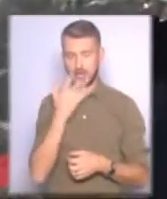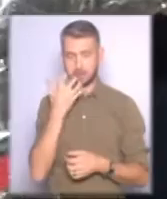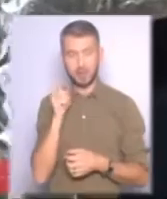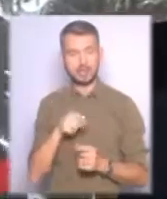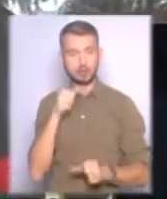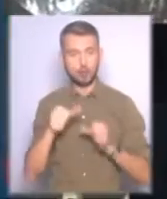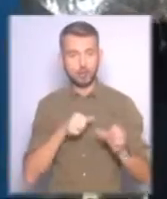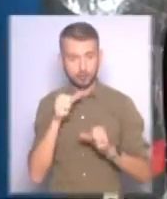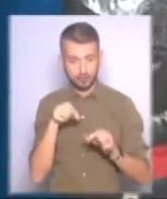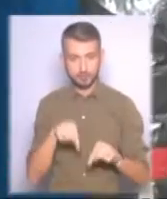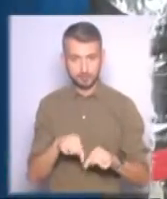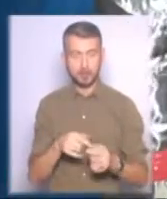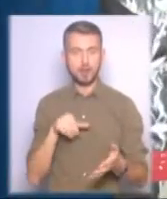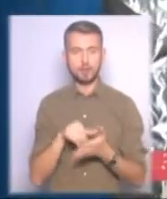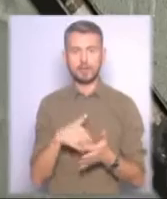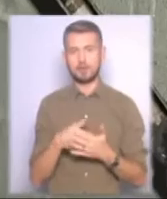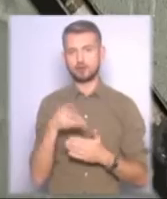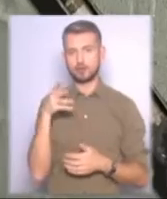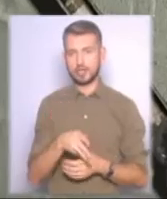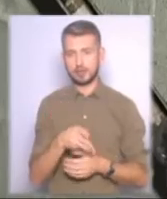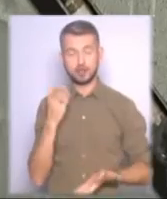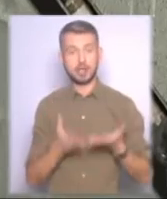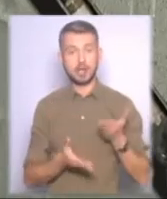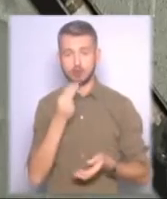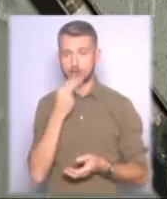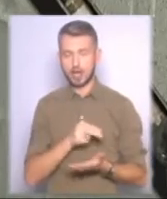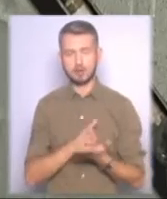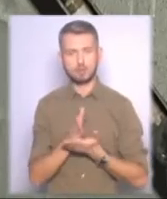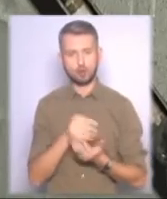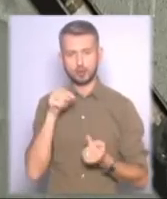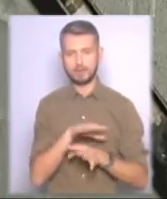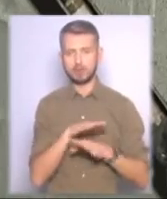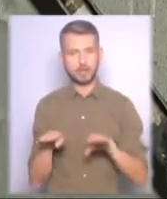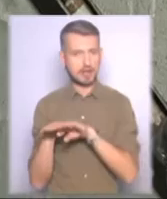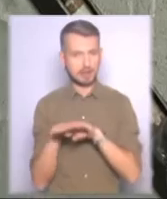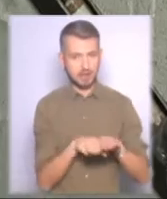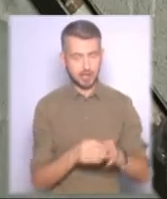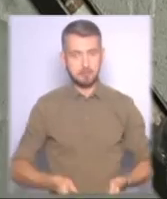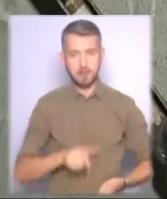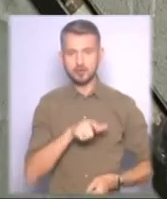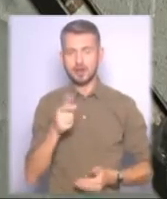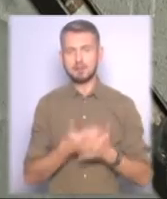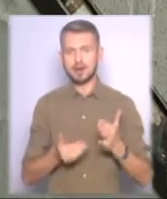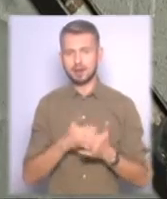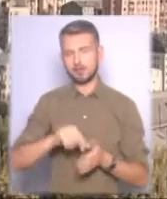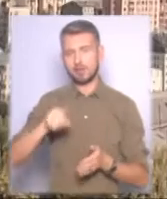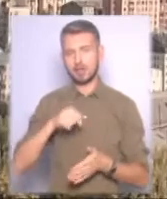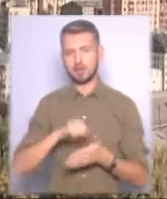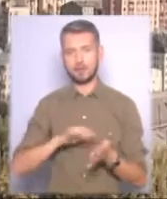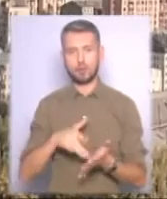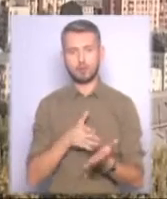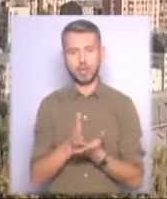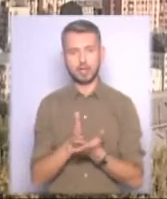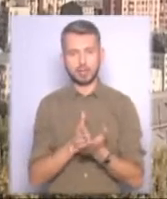становили майже 4 тисячі. У разі ж, якщо якість послуг не відповідає стандартам, мешканцям радять вимагати від комунальників